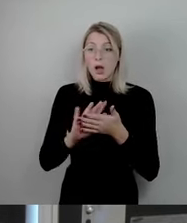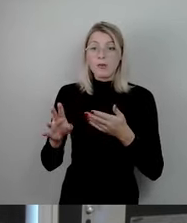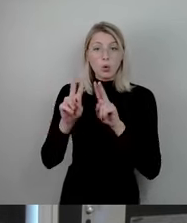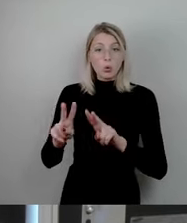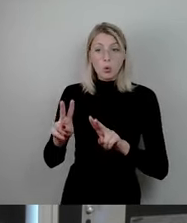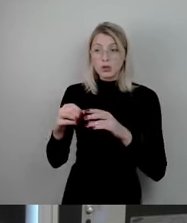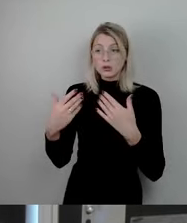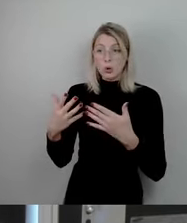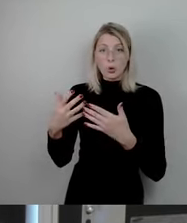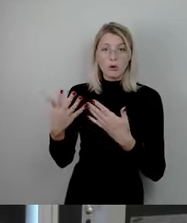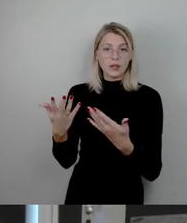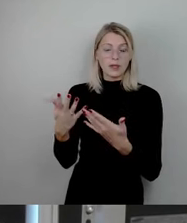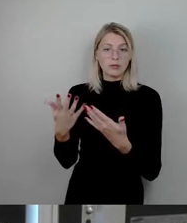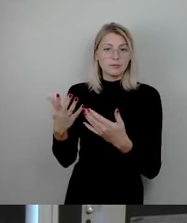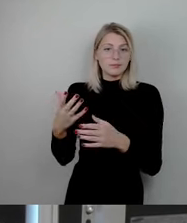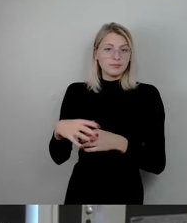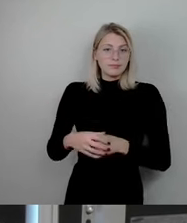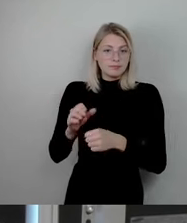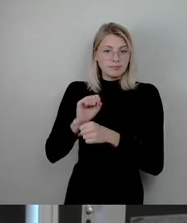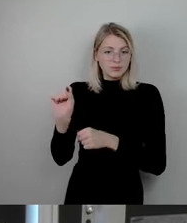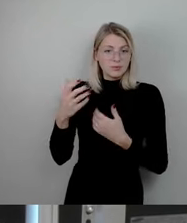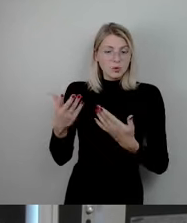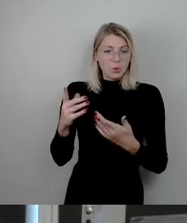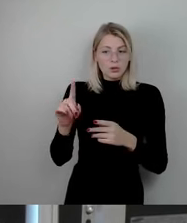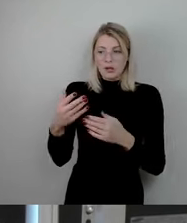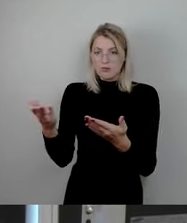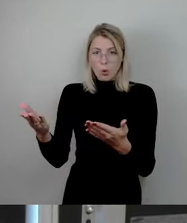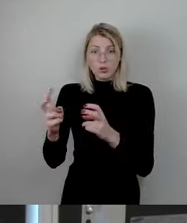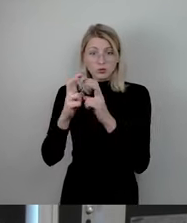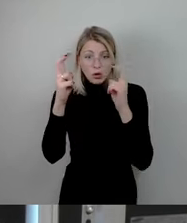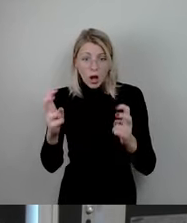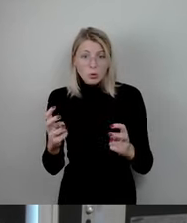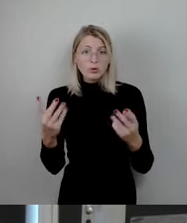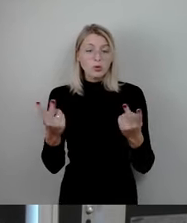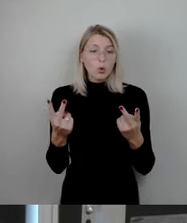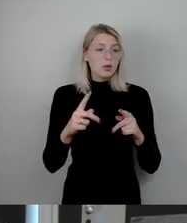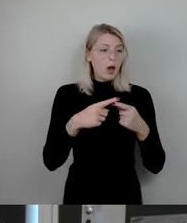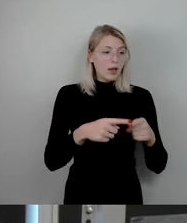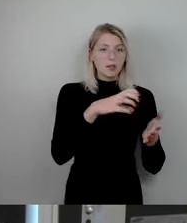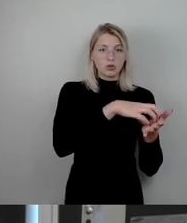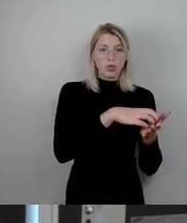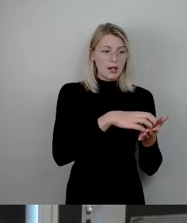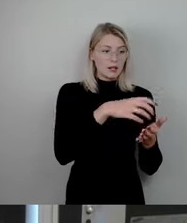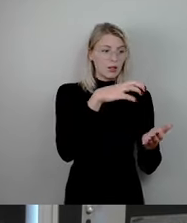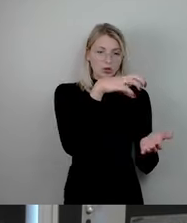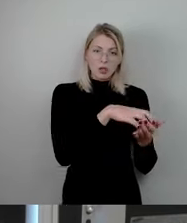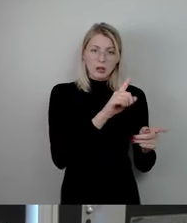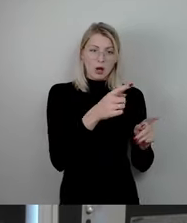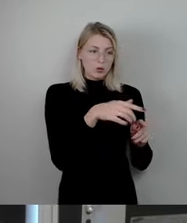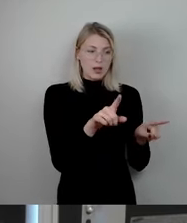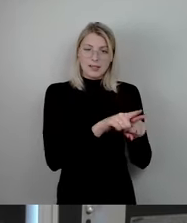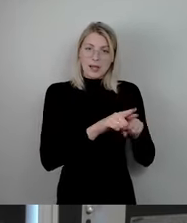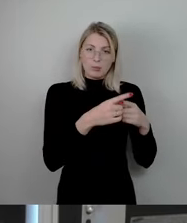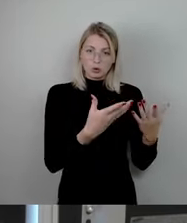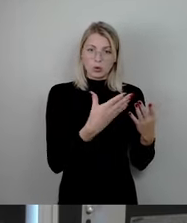Wo sind die dann? Sind die dann zu Hause? Oder sind die dann vielleicht an der nächsten Stelle in der Stadt um genau das Gleiche wieder zu tun? Tun wir vielleicht den